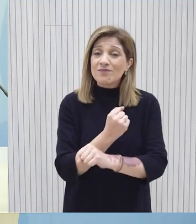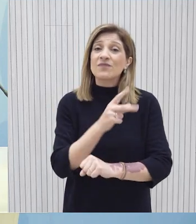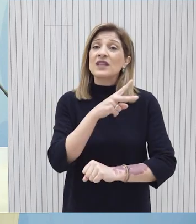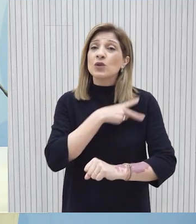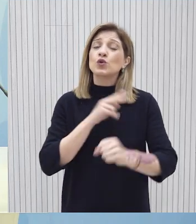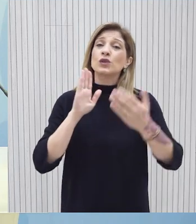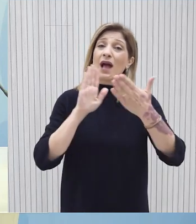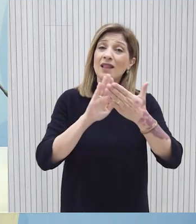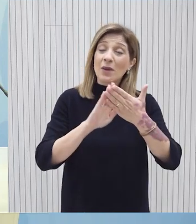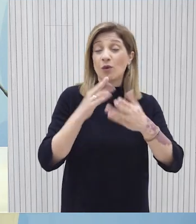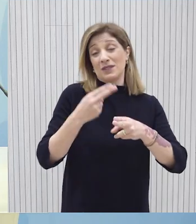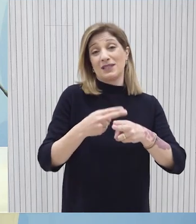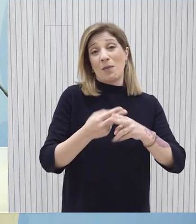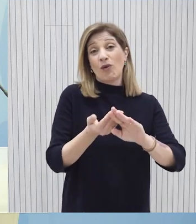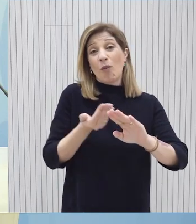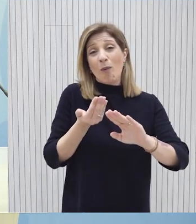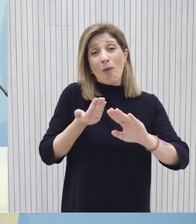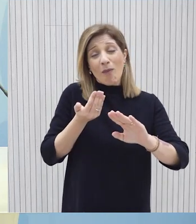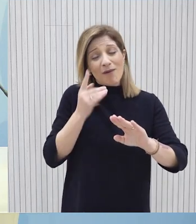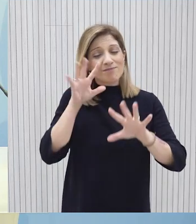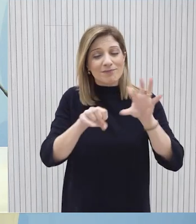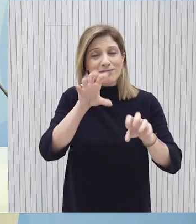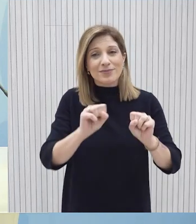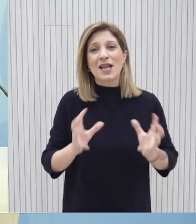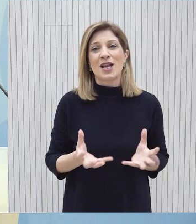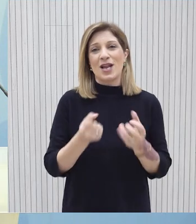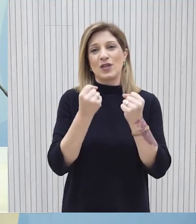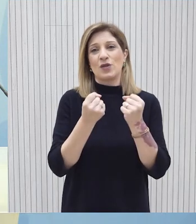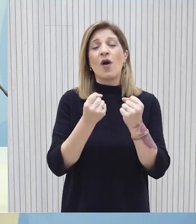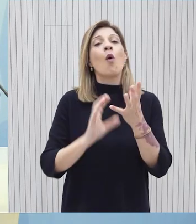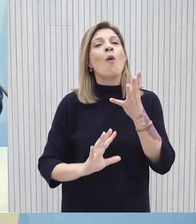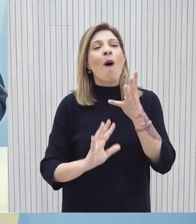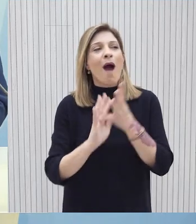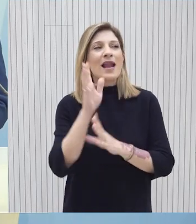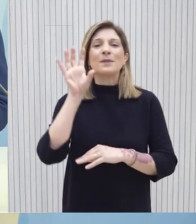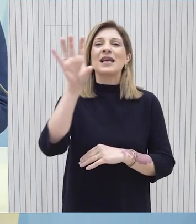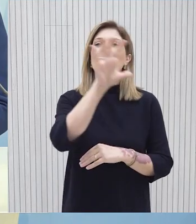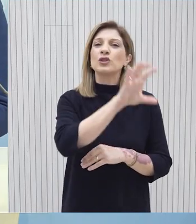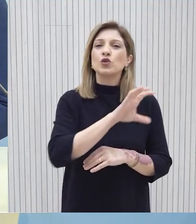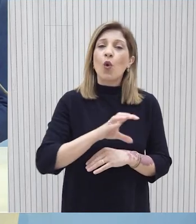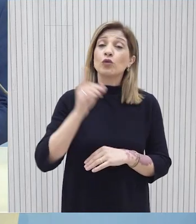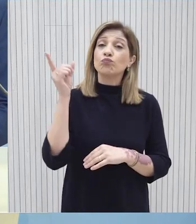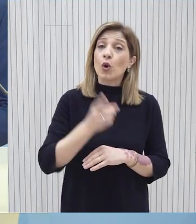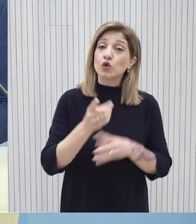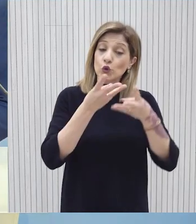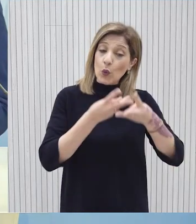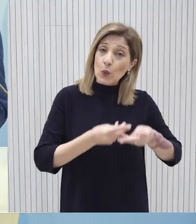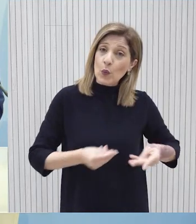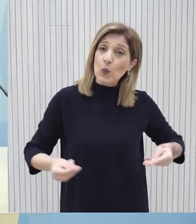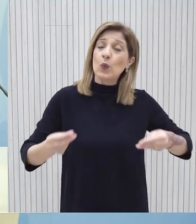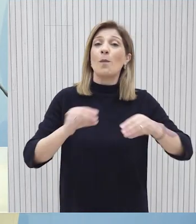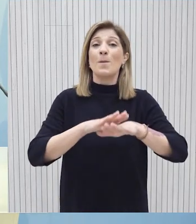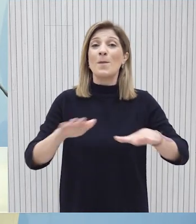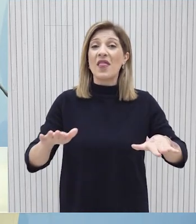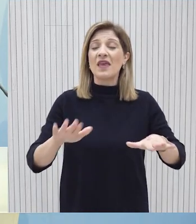αντιμετώπιση συμβάλλουν στην ίαση των περισσότερων παιδιών. Στις ανεπτυγμένες χώρες, το ποσοστό ίασης των παιδιών από καρκίνου και λευχαιμία